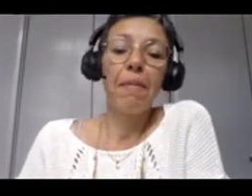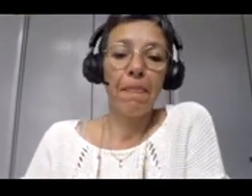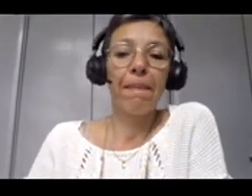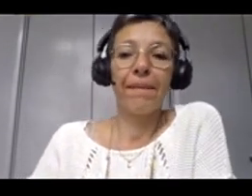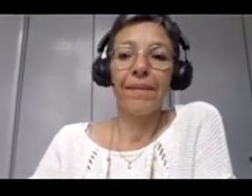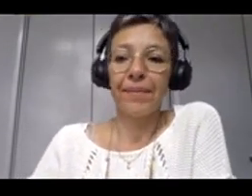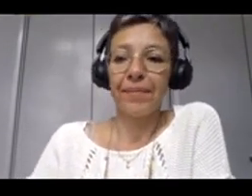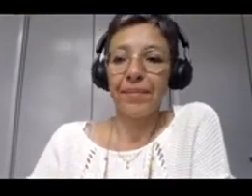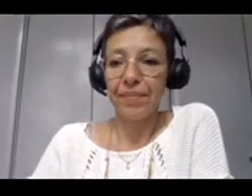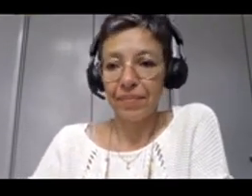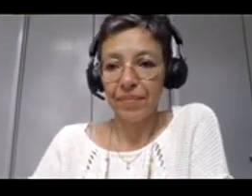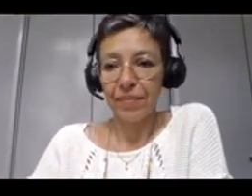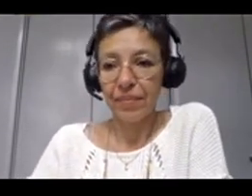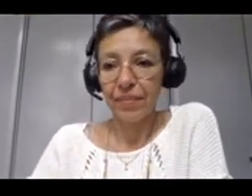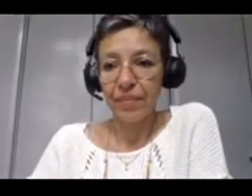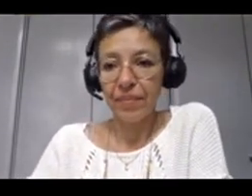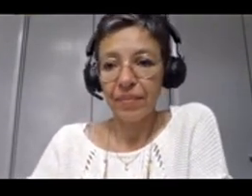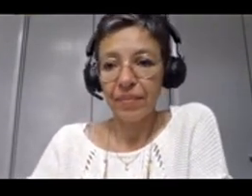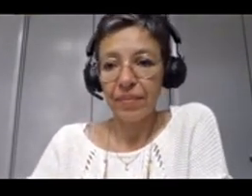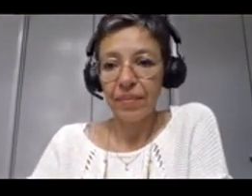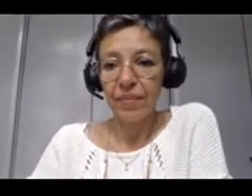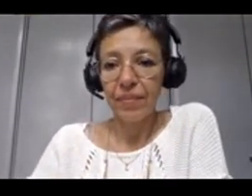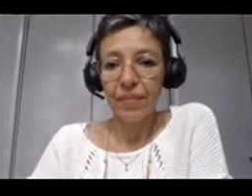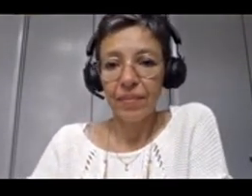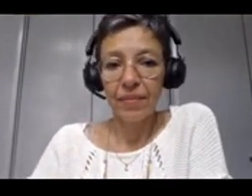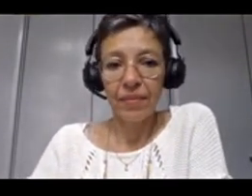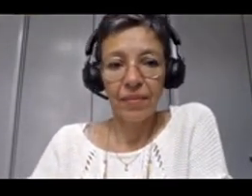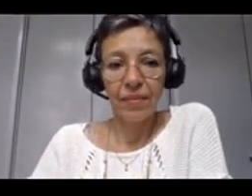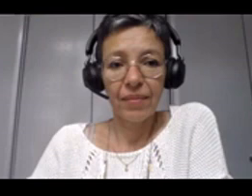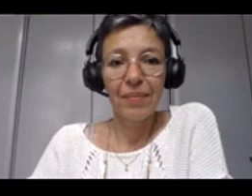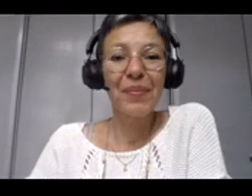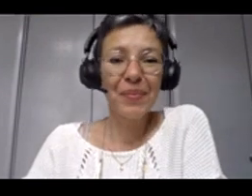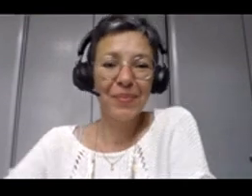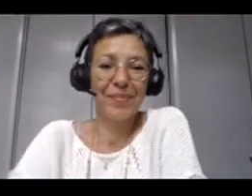C'est bien. Super. J'éteins mon micro.